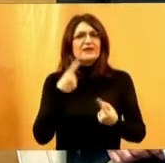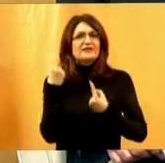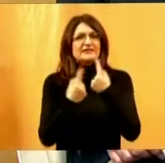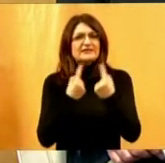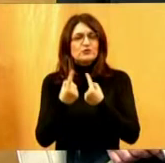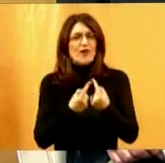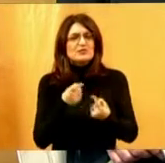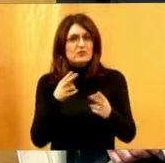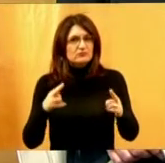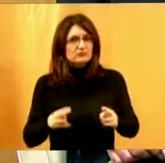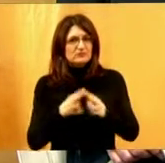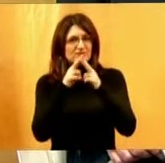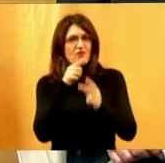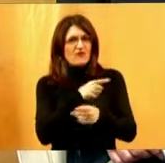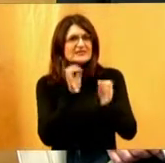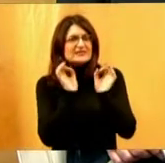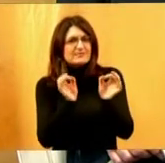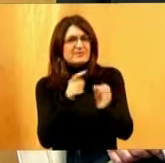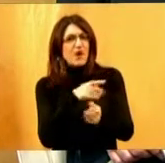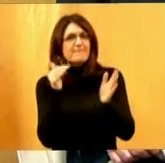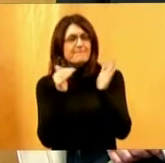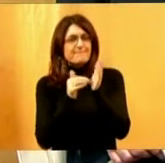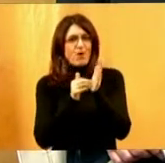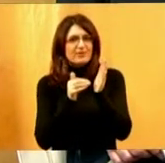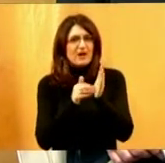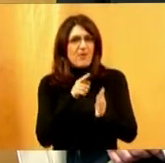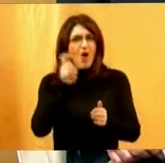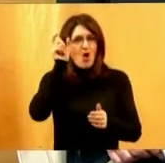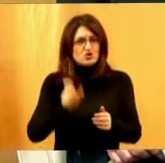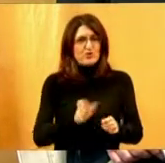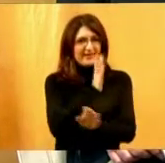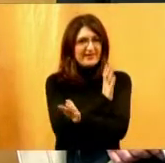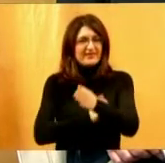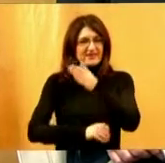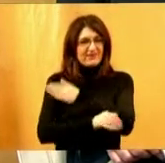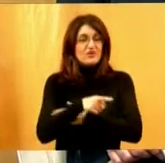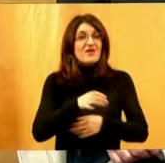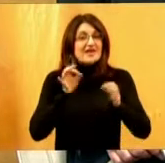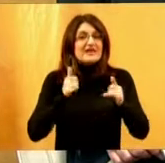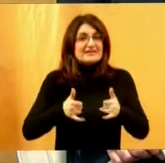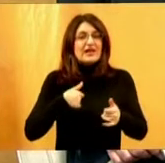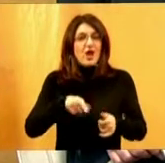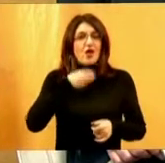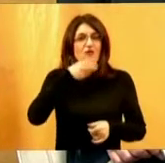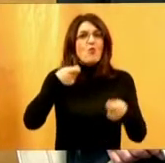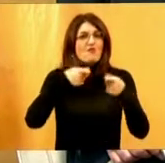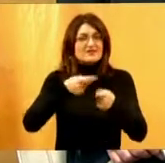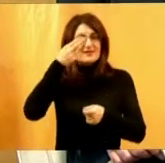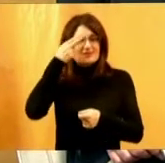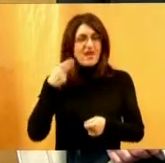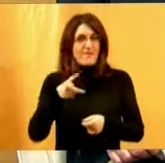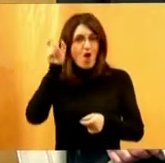da se sustreću sa specifičnim potrebama osoba s invaliditetom. U ovom slučaju govorimo o slijepim osobama.